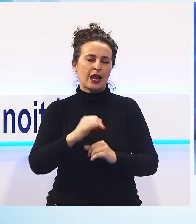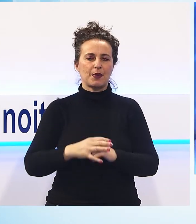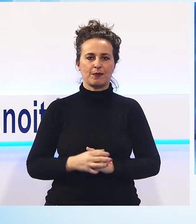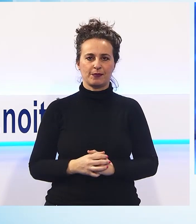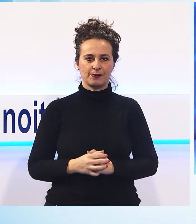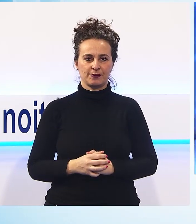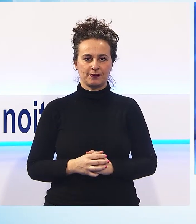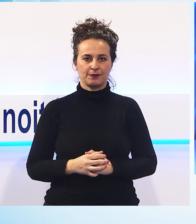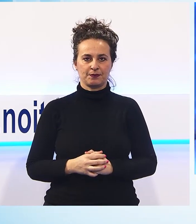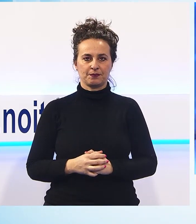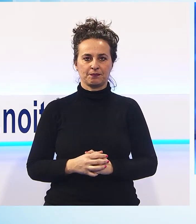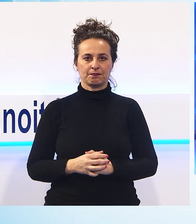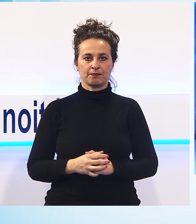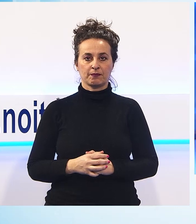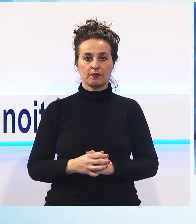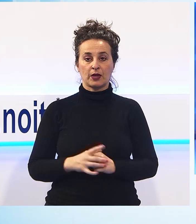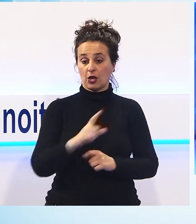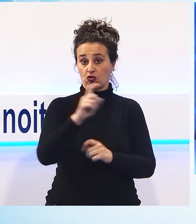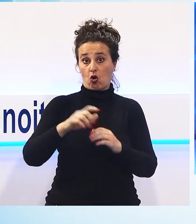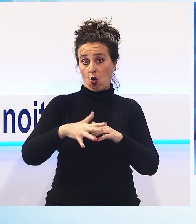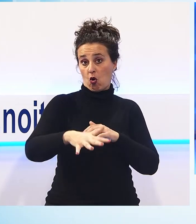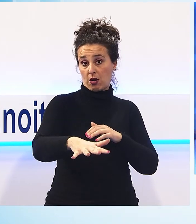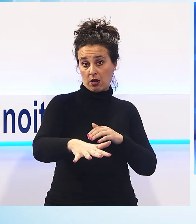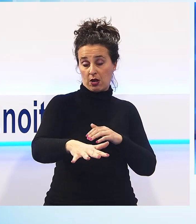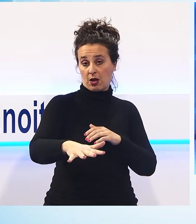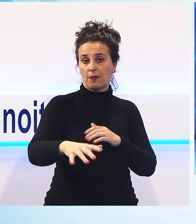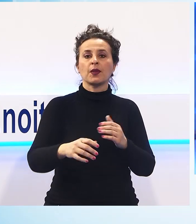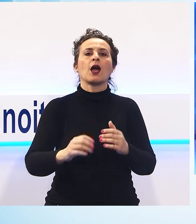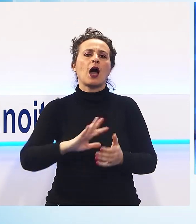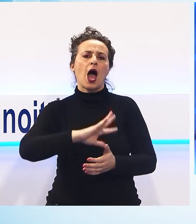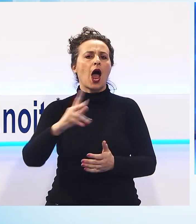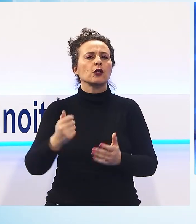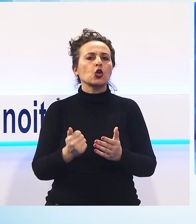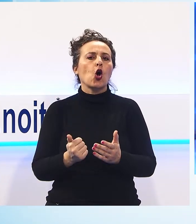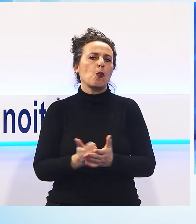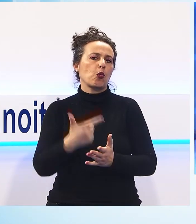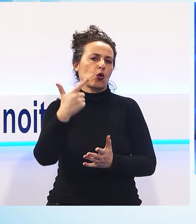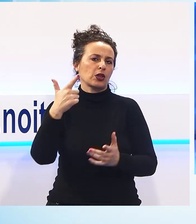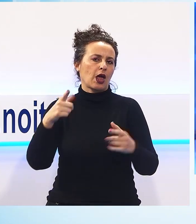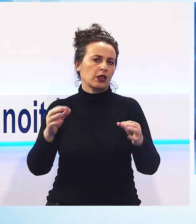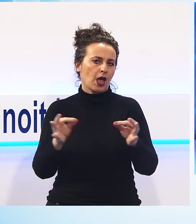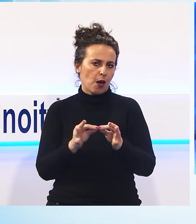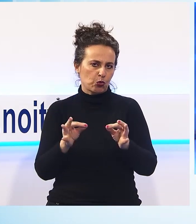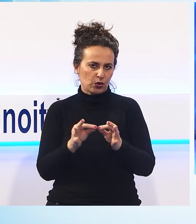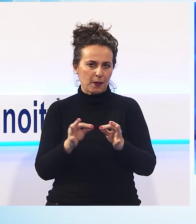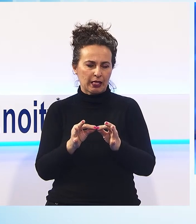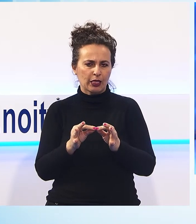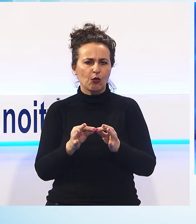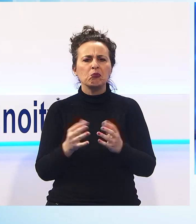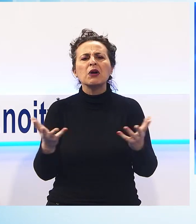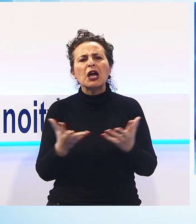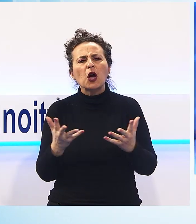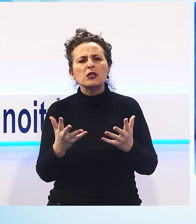E nei prossimi giorni un altro importante appuntamento a Lucca torna infatti per il decimo anno